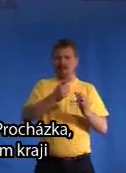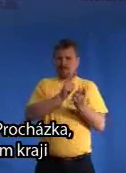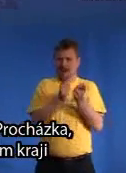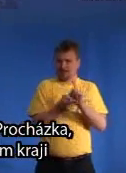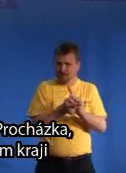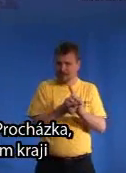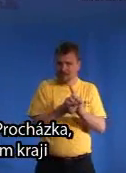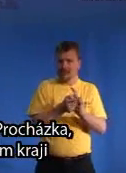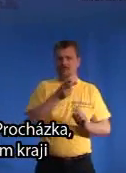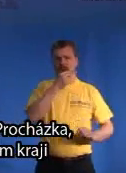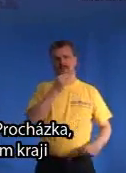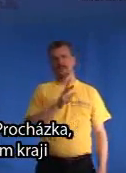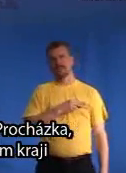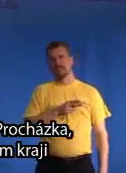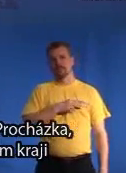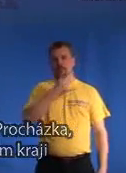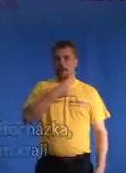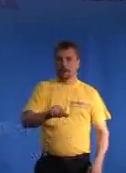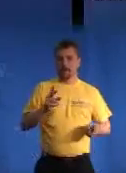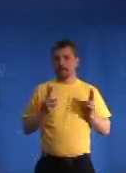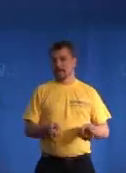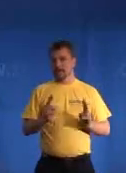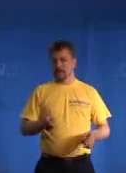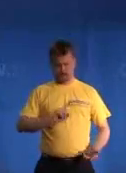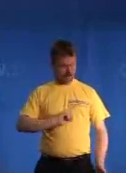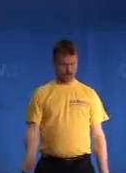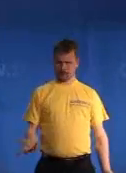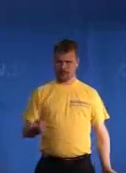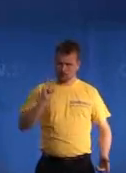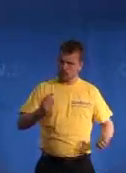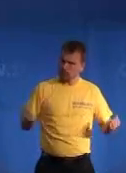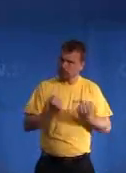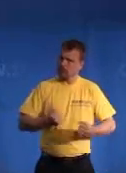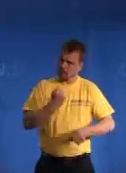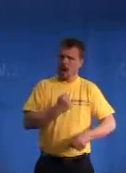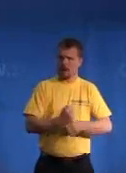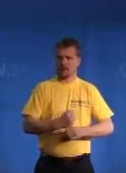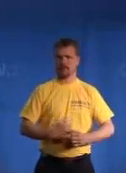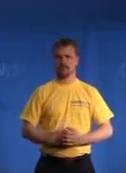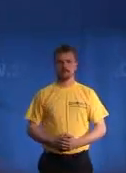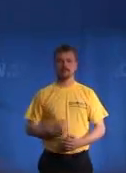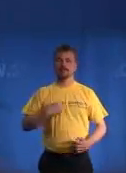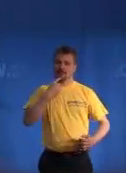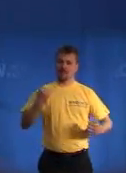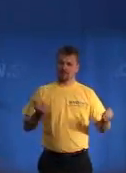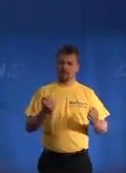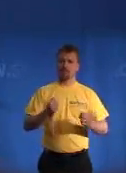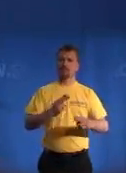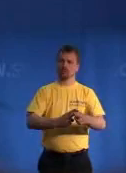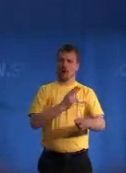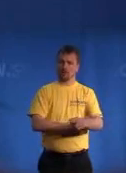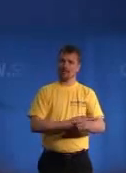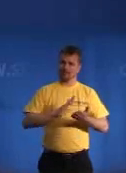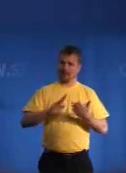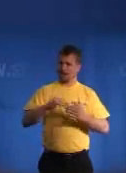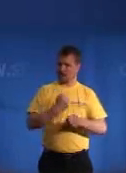problémy lidí s vymluvou, že tyto problémy neumí řešit. Co se týče práce soudů, chci prosazovat urychlený řízení a nejsou to jen prázdné